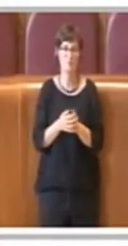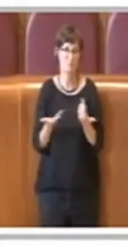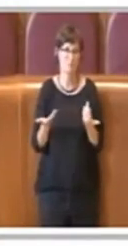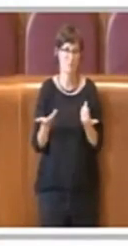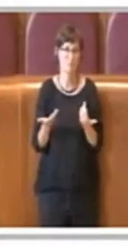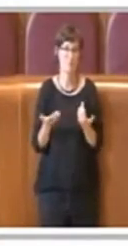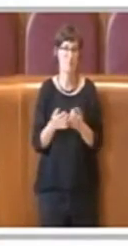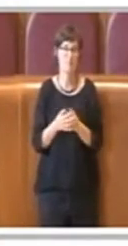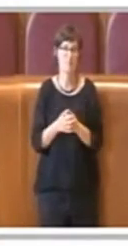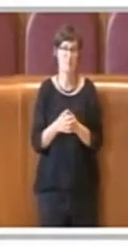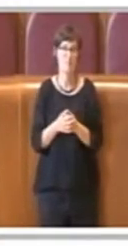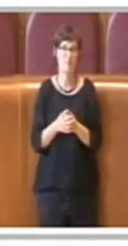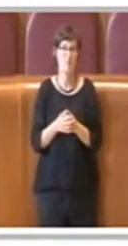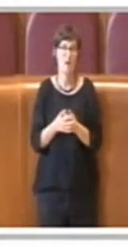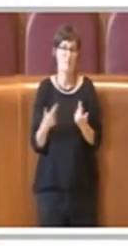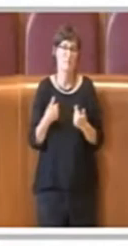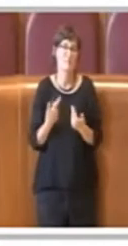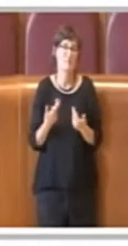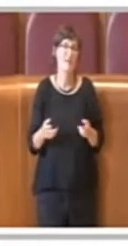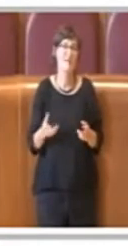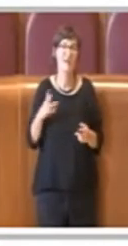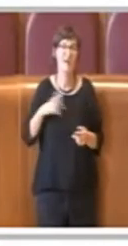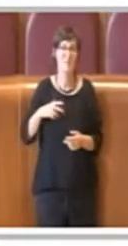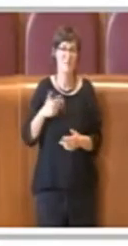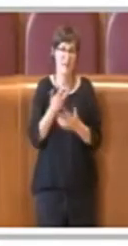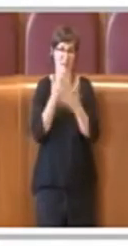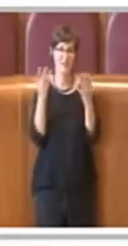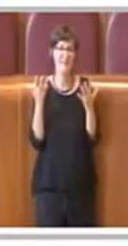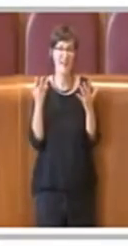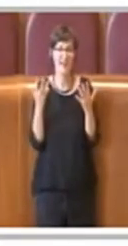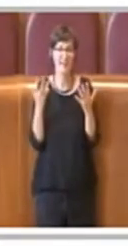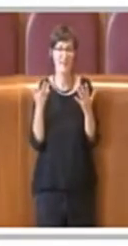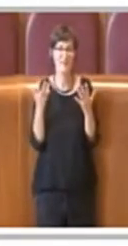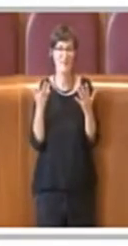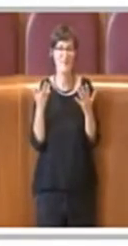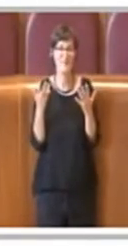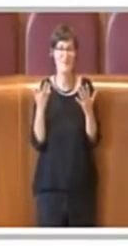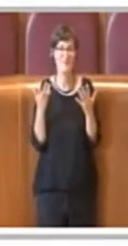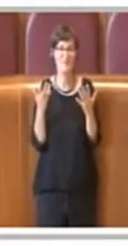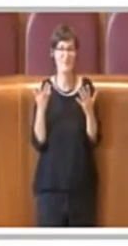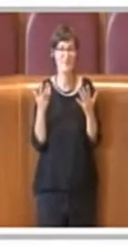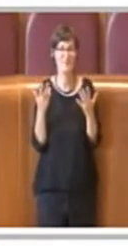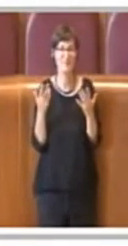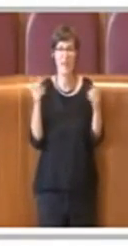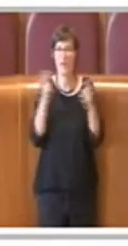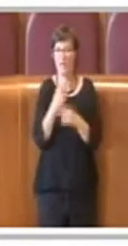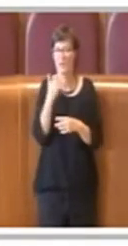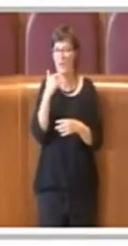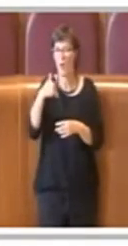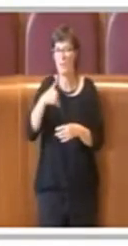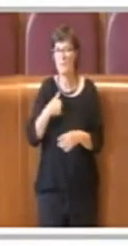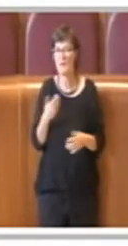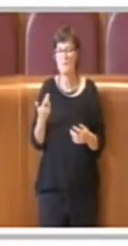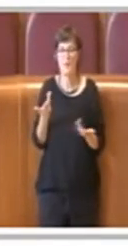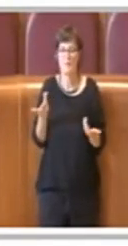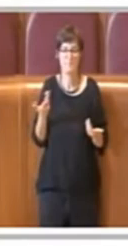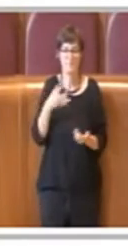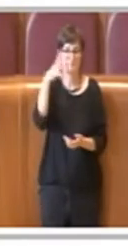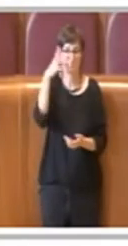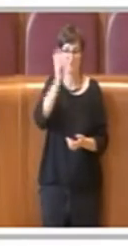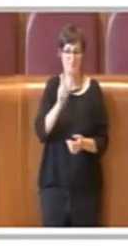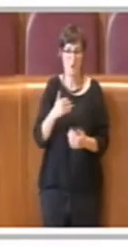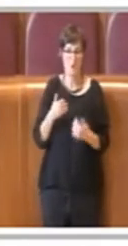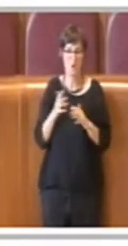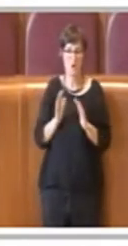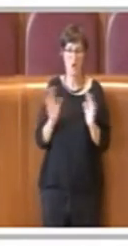capitoline. Spero di essere stata chiara e ripeto, per me è incomprensibile quello che mi viene qui chiesto